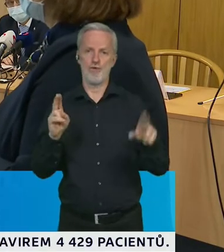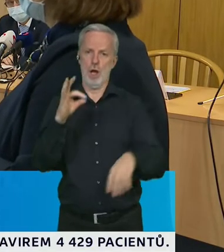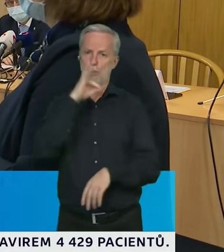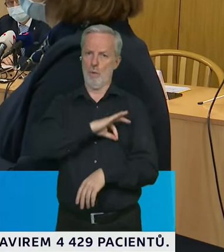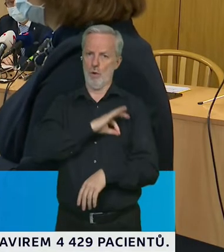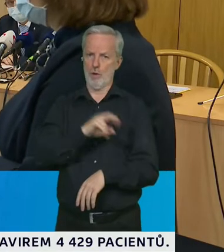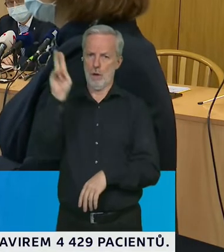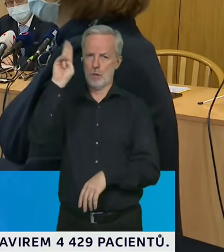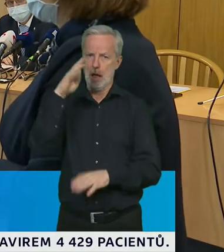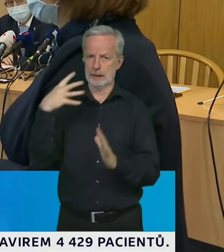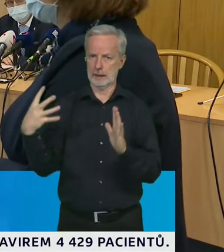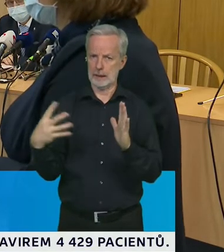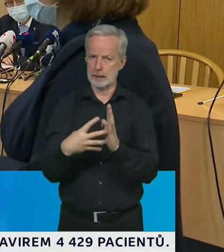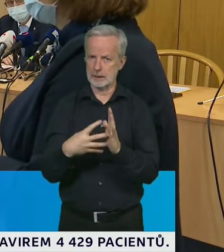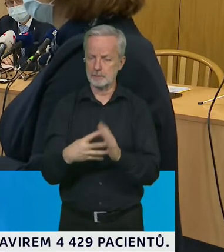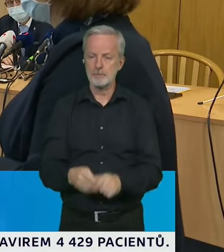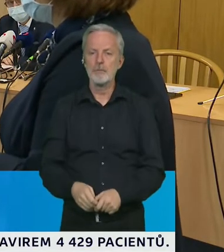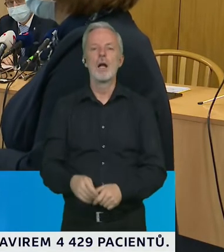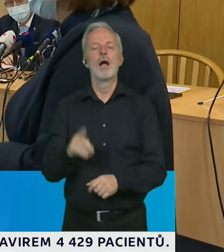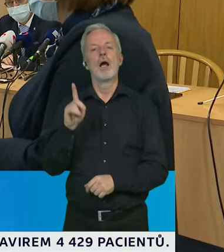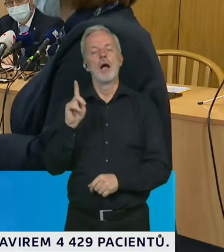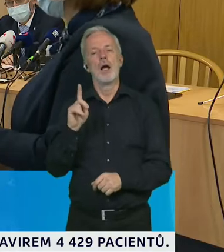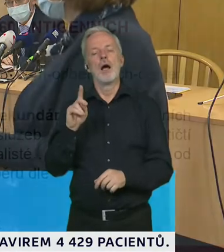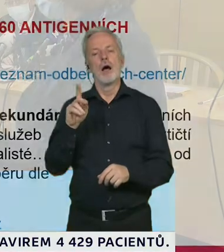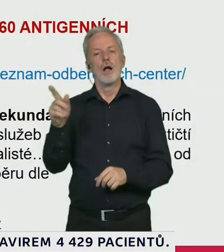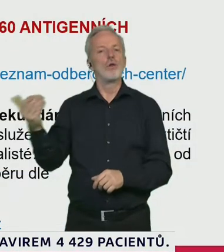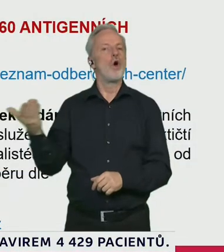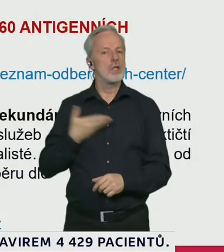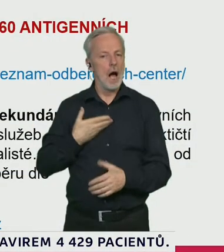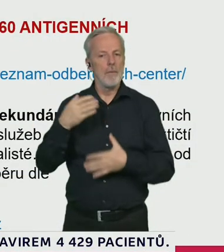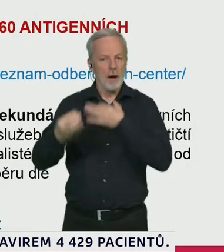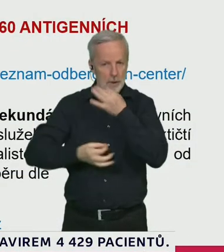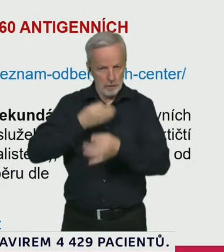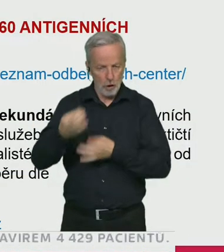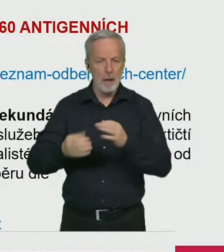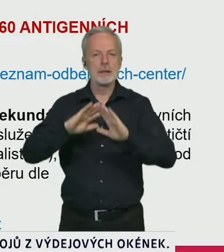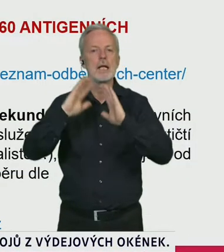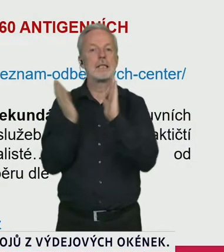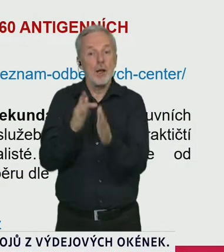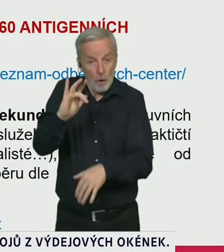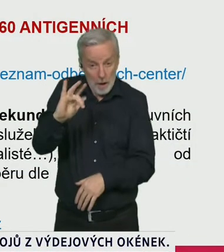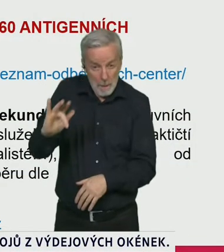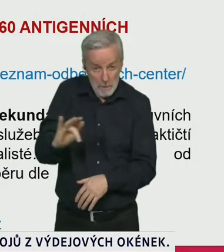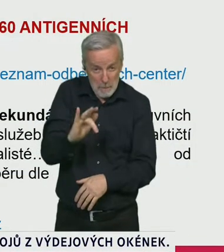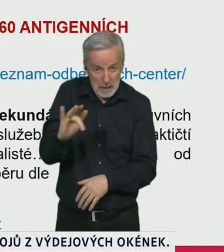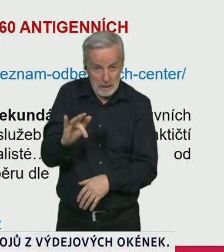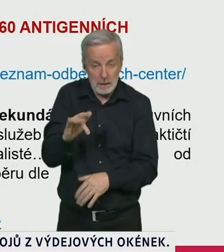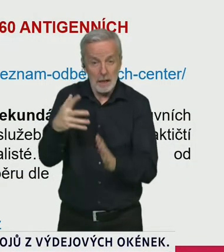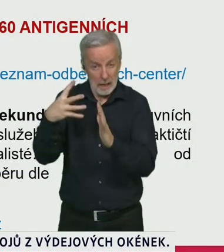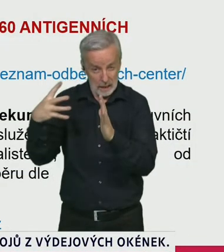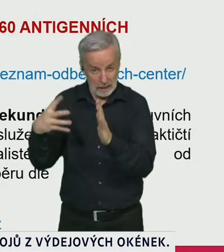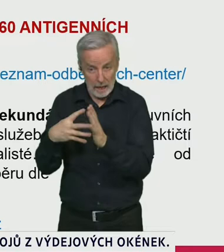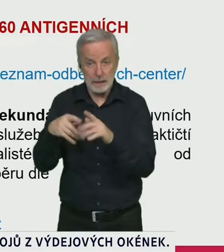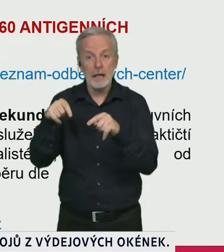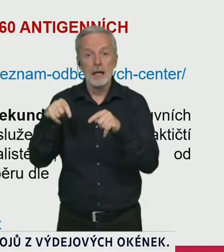že celkově těch antigeních odběrových míst nebo center je v České republice k 9.12